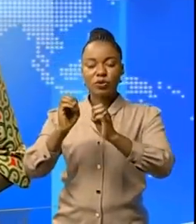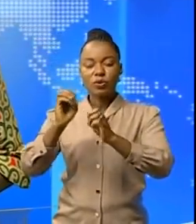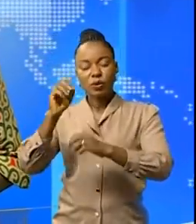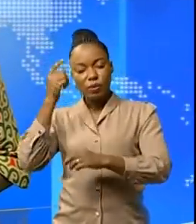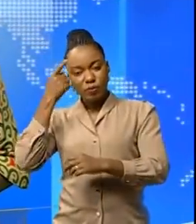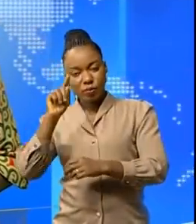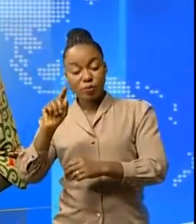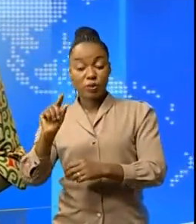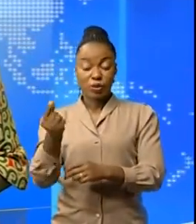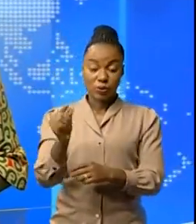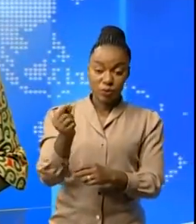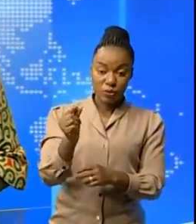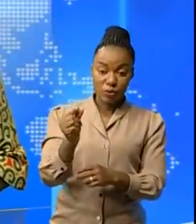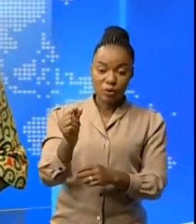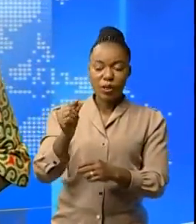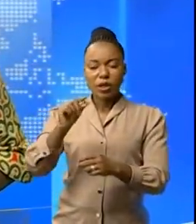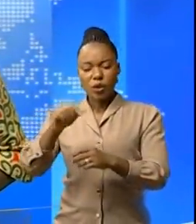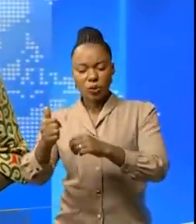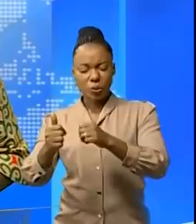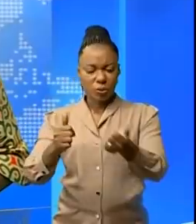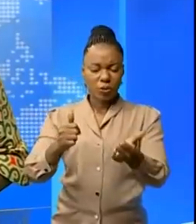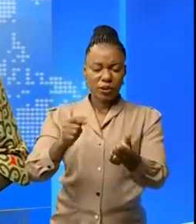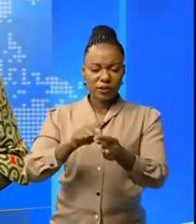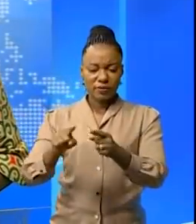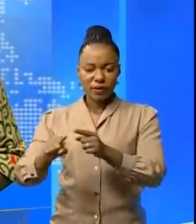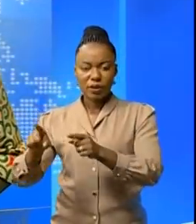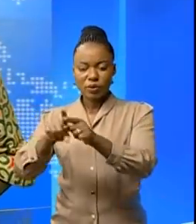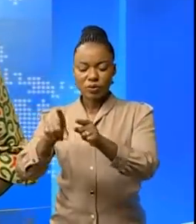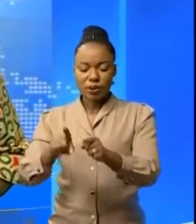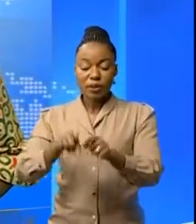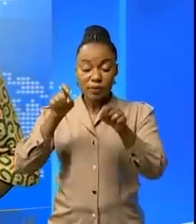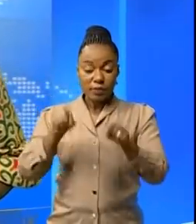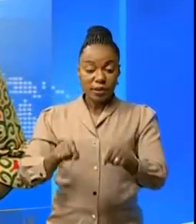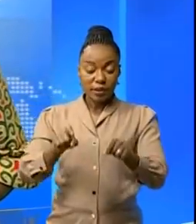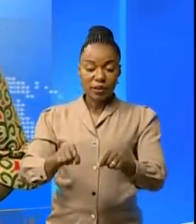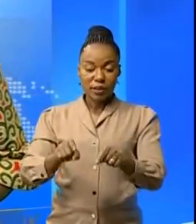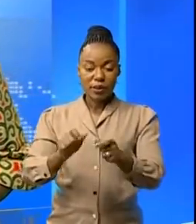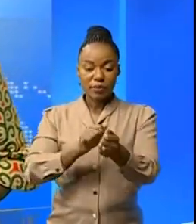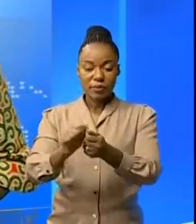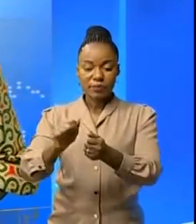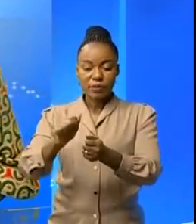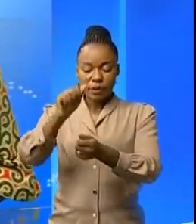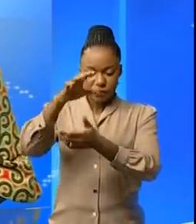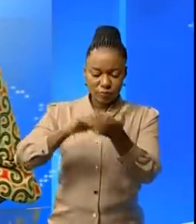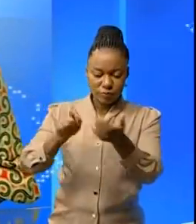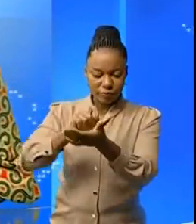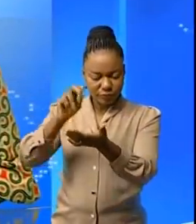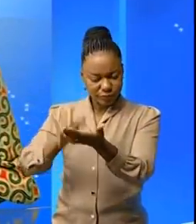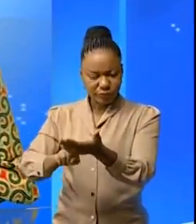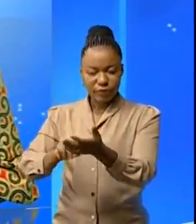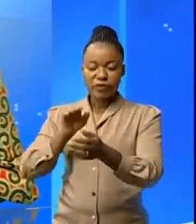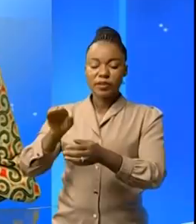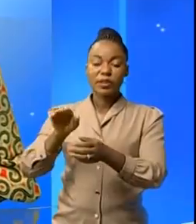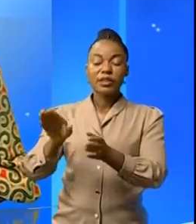substances minérales précieuses et semi-précieuses CEC a été défini par Freddy Mwambakanikou, directeur